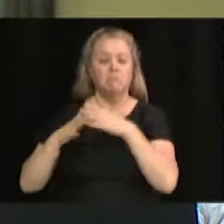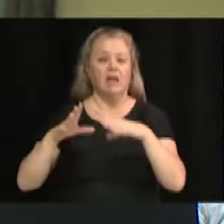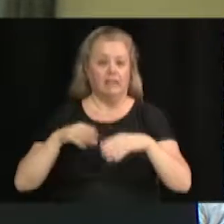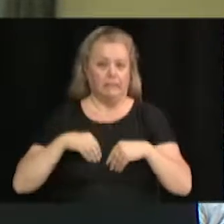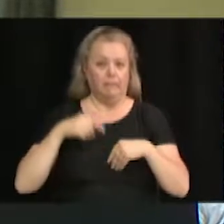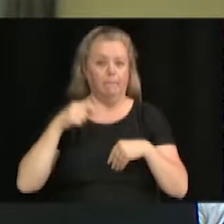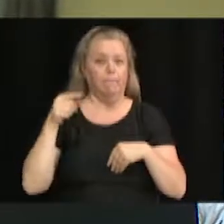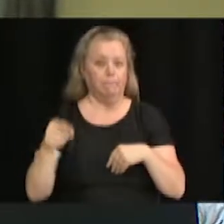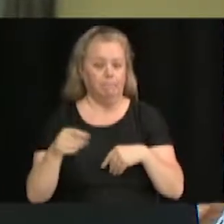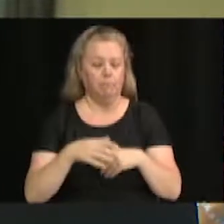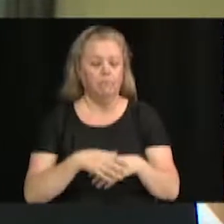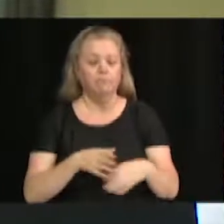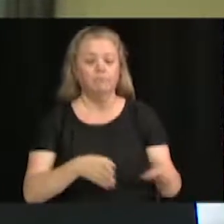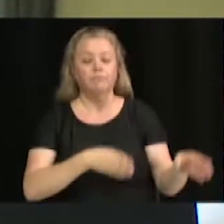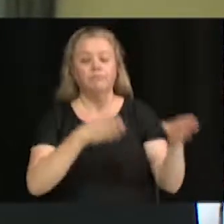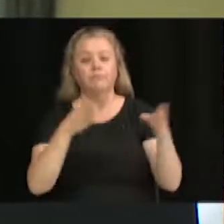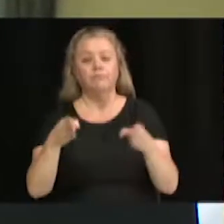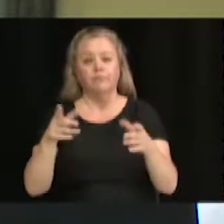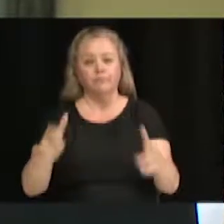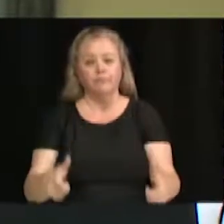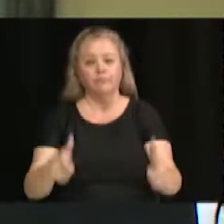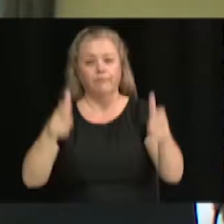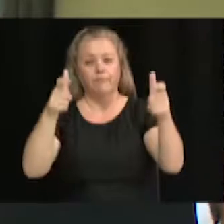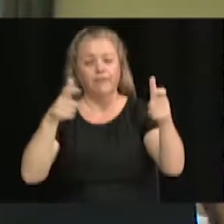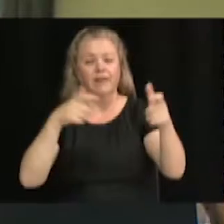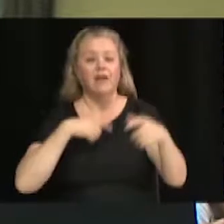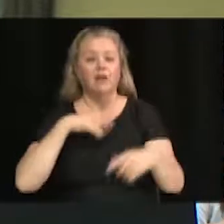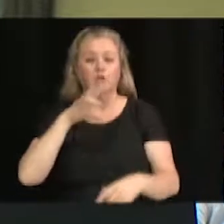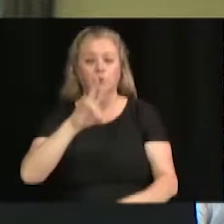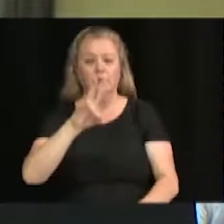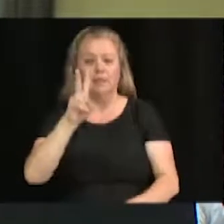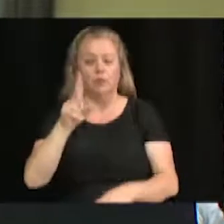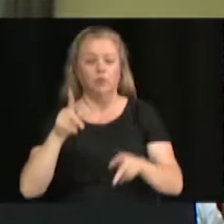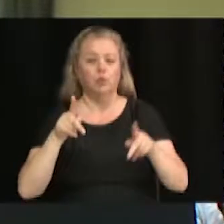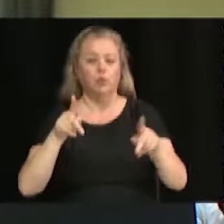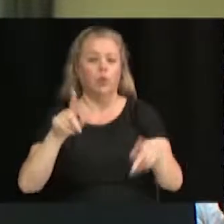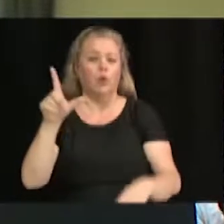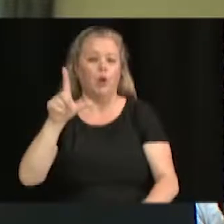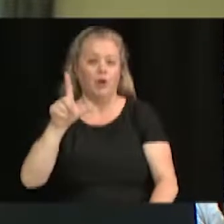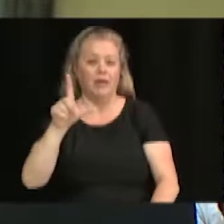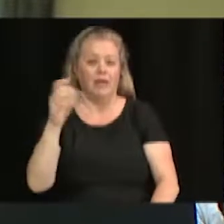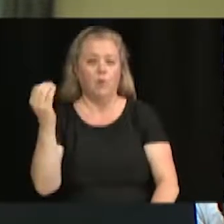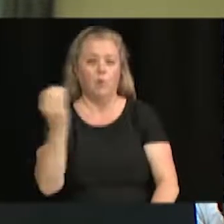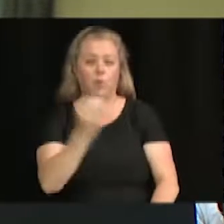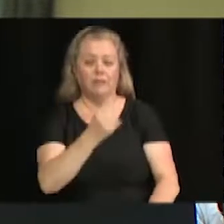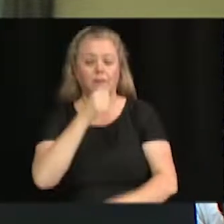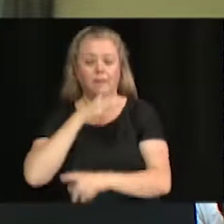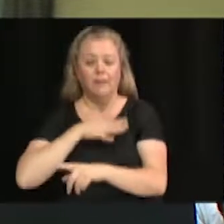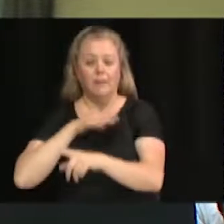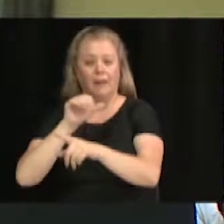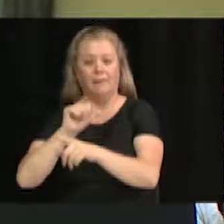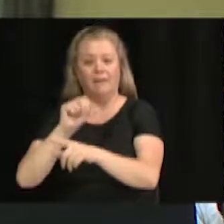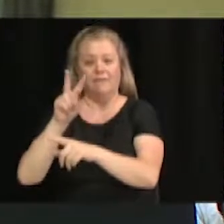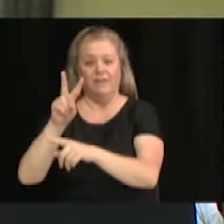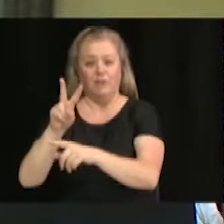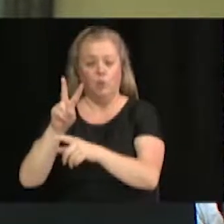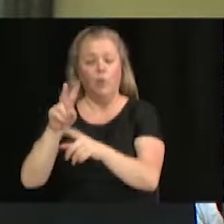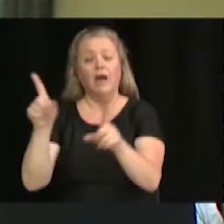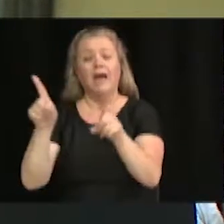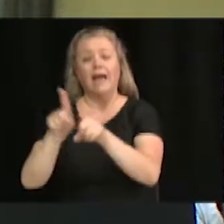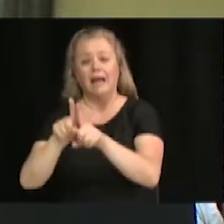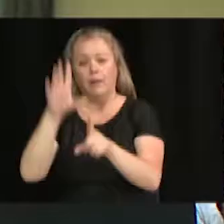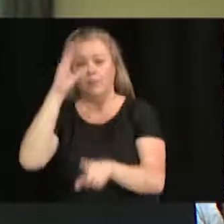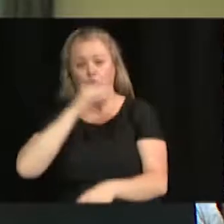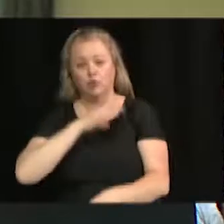Dérogation pour l'immeuble du 72 rue Laurier-Ouest, formulé par Mme Annie Vigneault et M. Raphaël Leblanc.